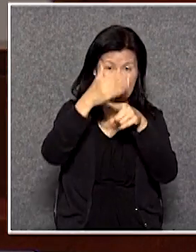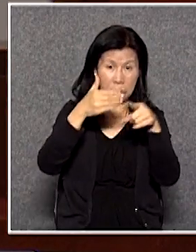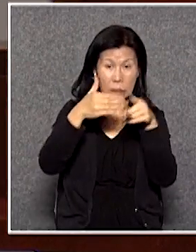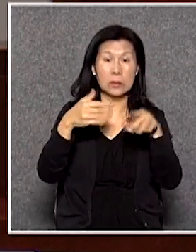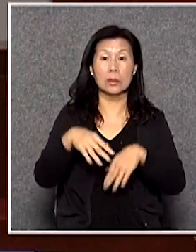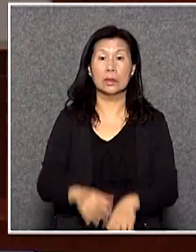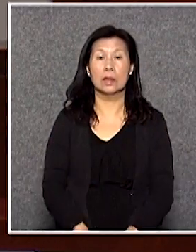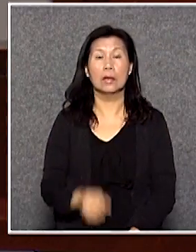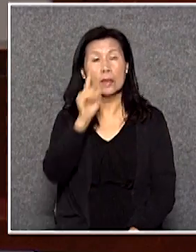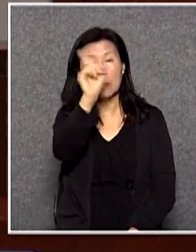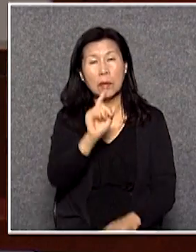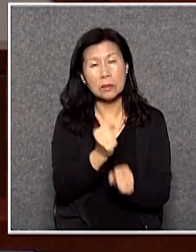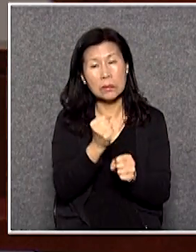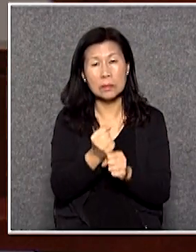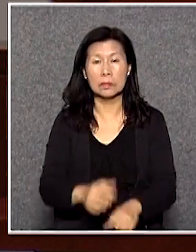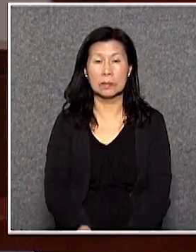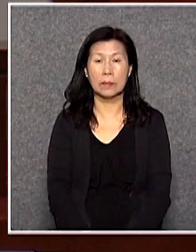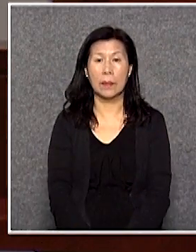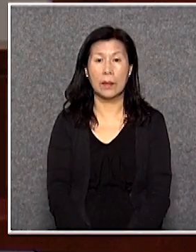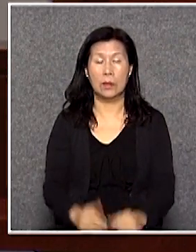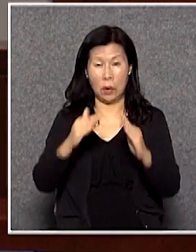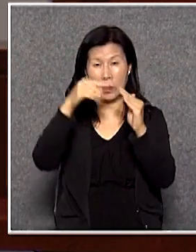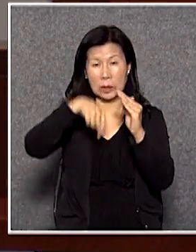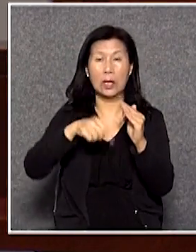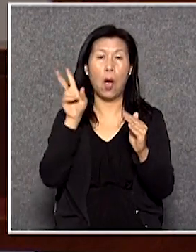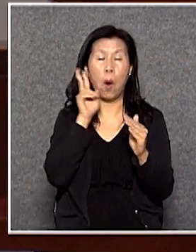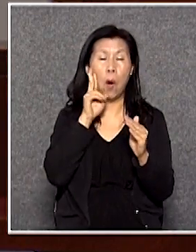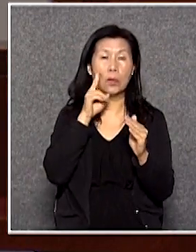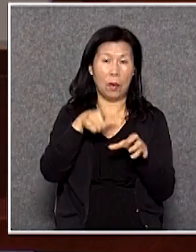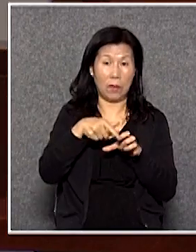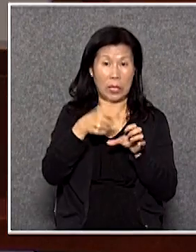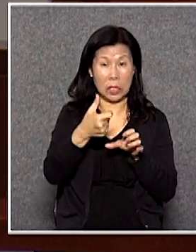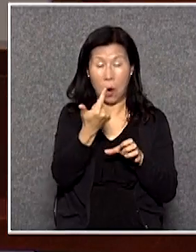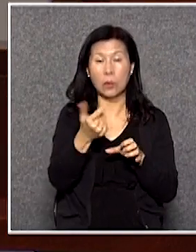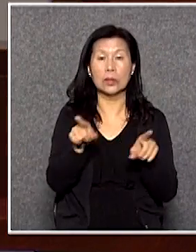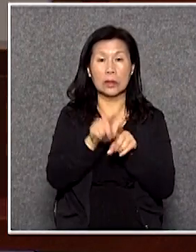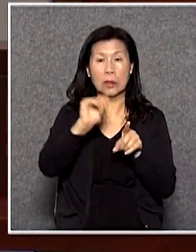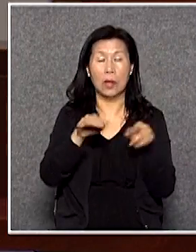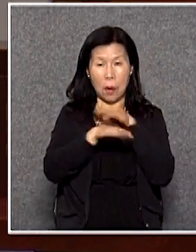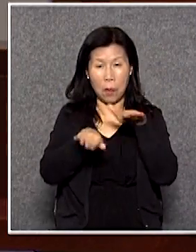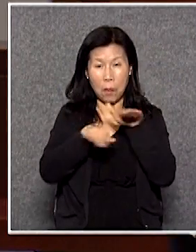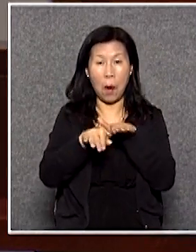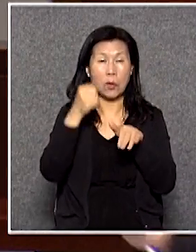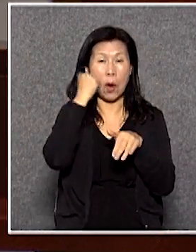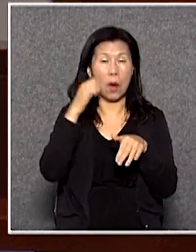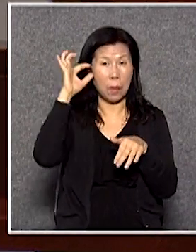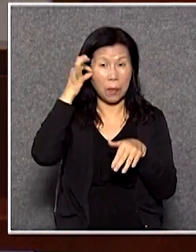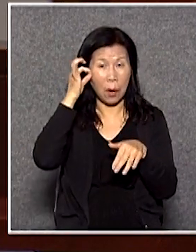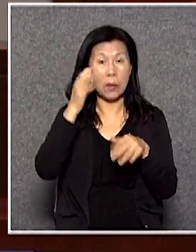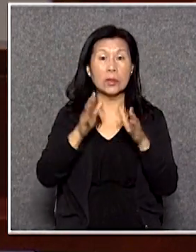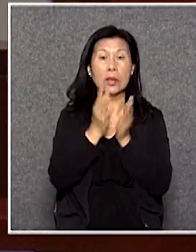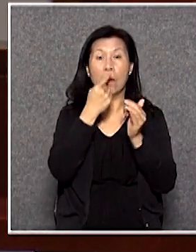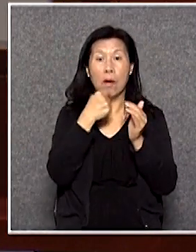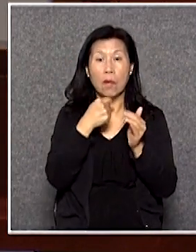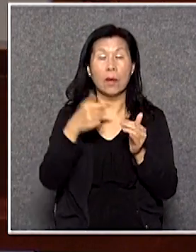那又怎辦對於家庭環境比較好的那些當然沒有問題一般的貧窮長者特別是我們選區裡面紅鴨